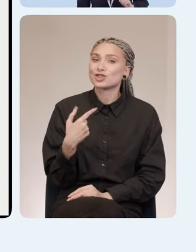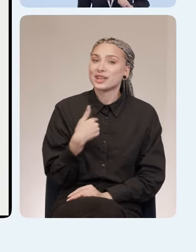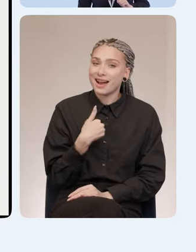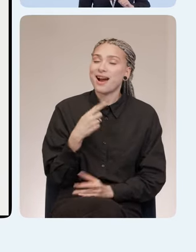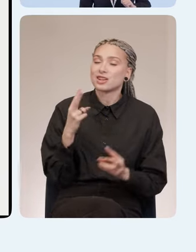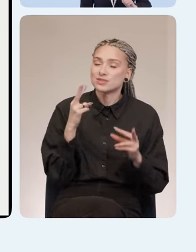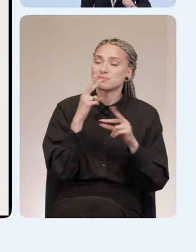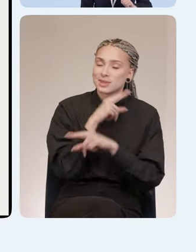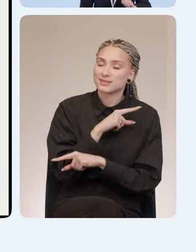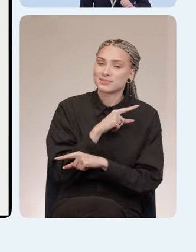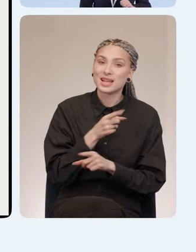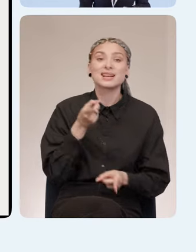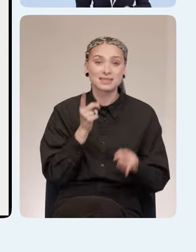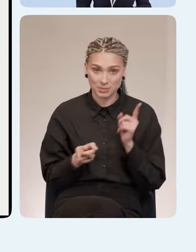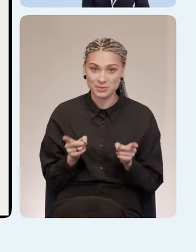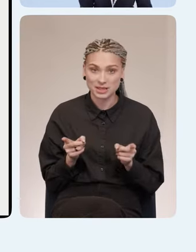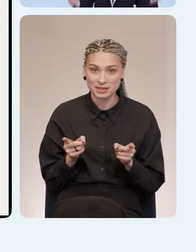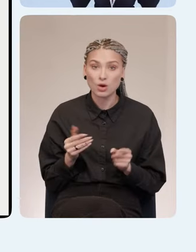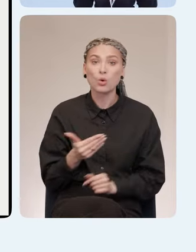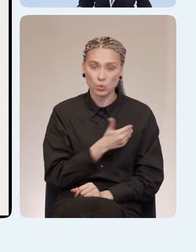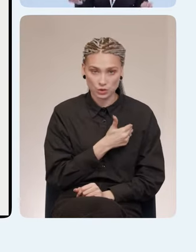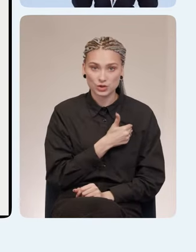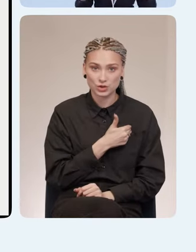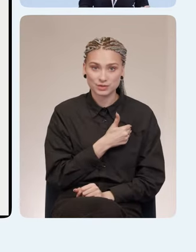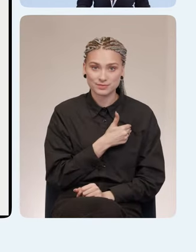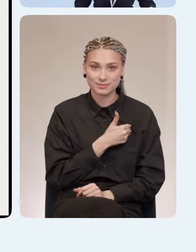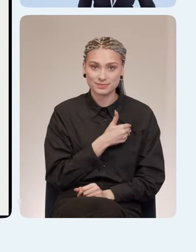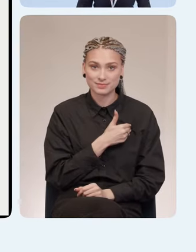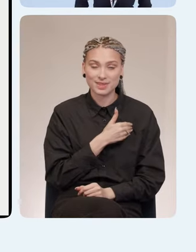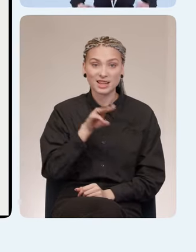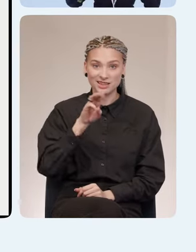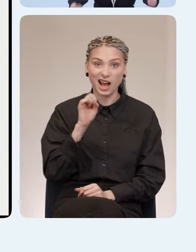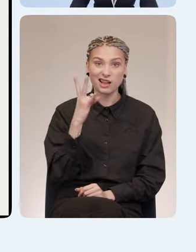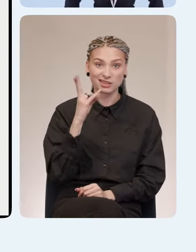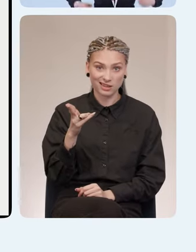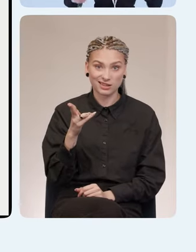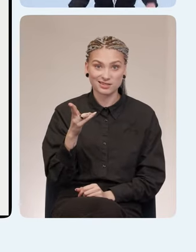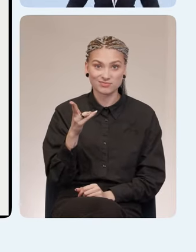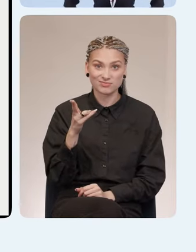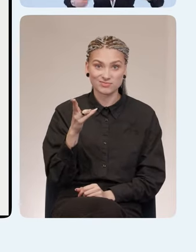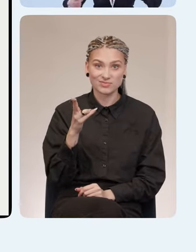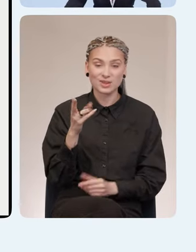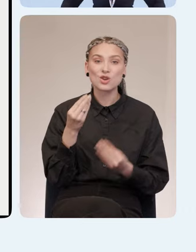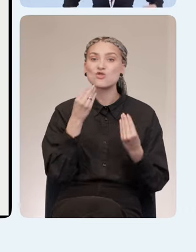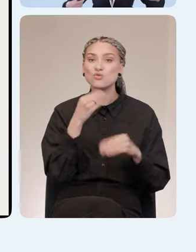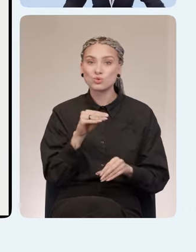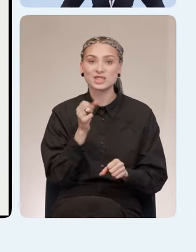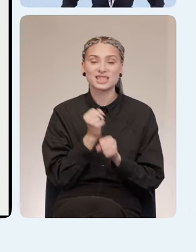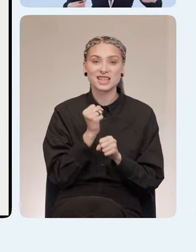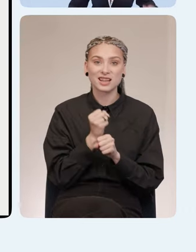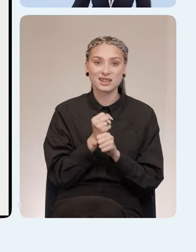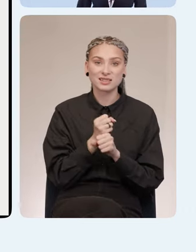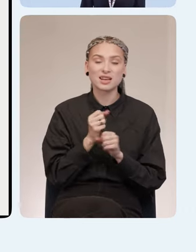не права. На самом деле, хочешь непроходимый танк, гораздо лучше это сделать на